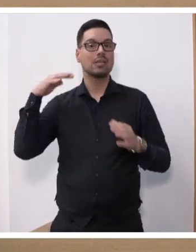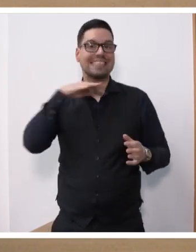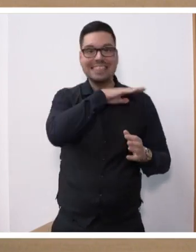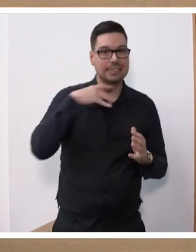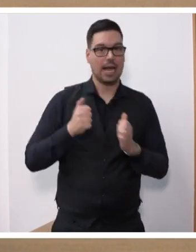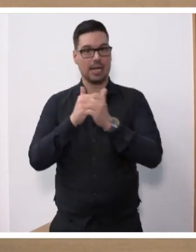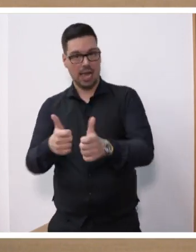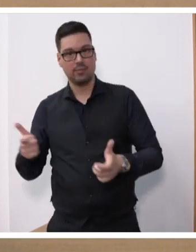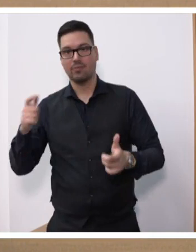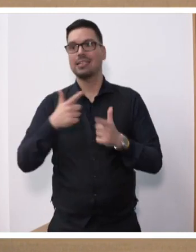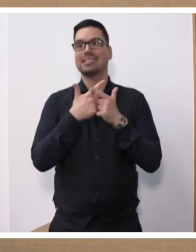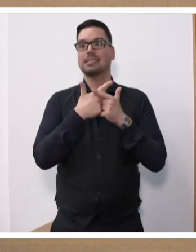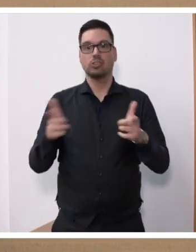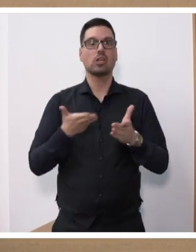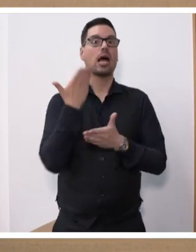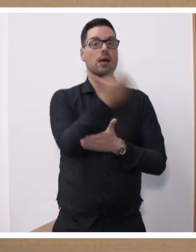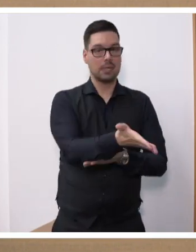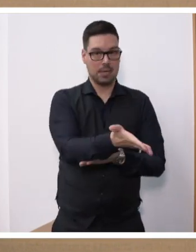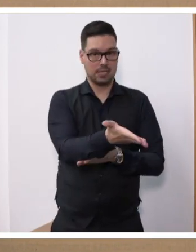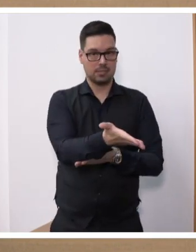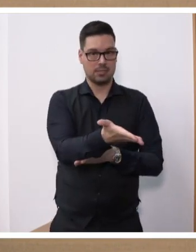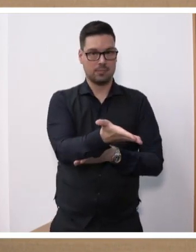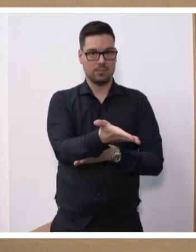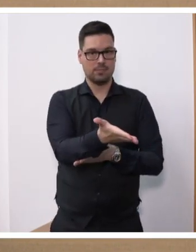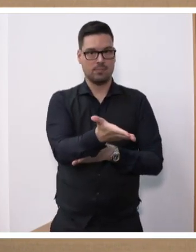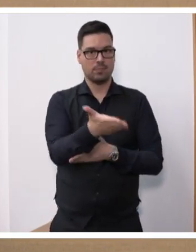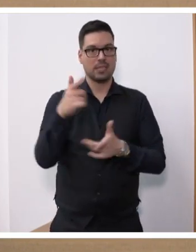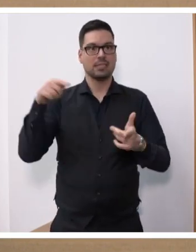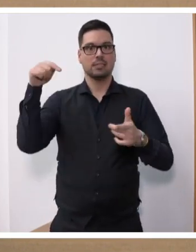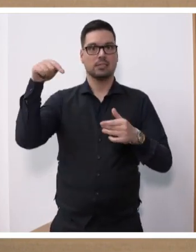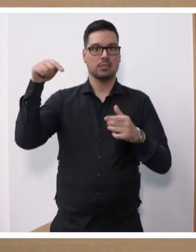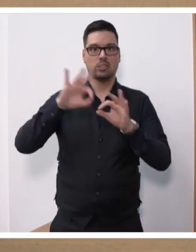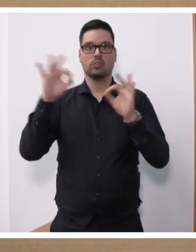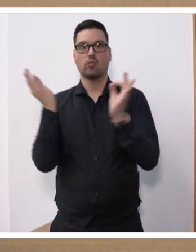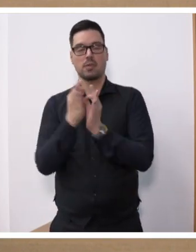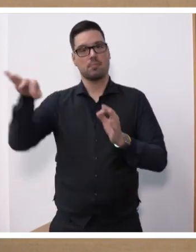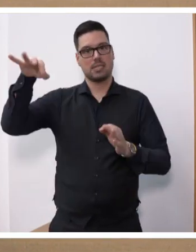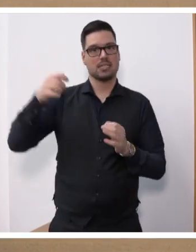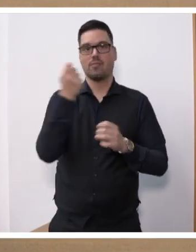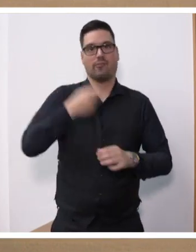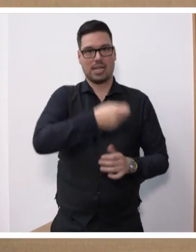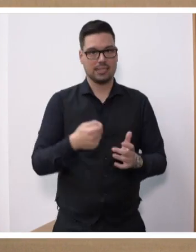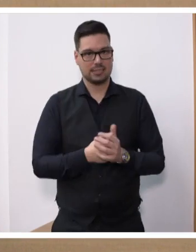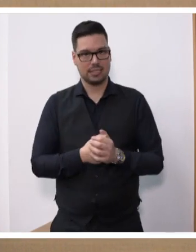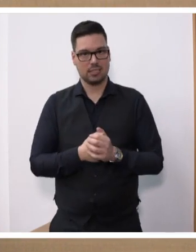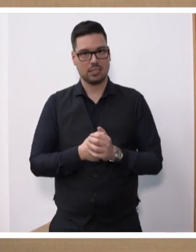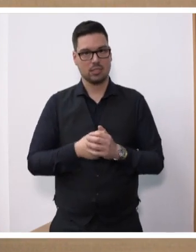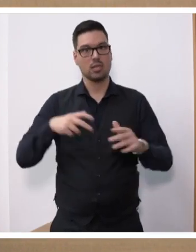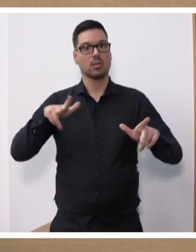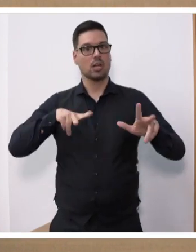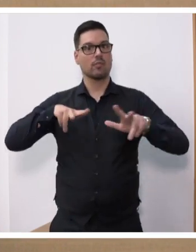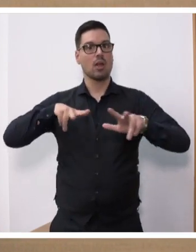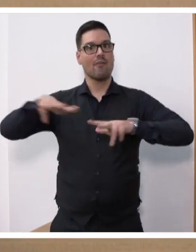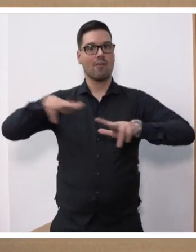müssen. Wer das nicht abgeben will, meine sehr verehrten Damen und Herren, der gehört nicht vom Familienministerium finanziert, der gehört vom Verfassungsschutz